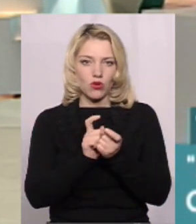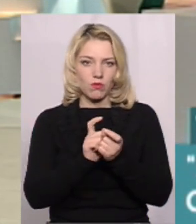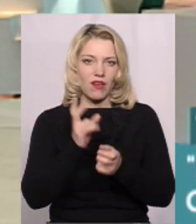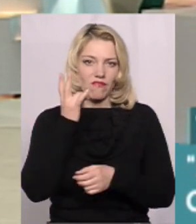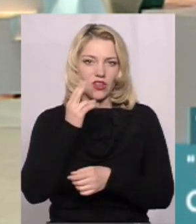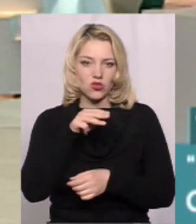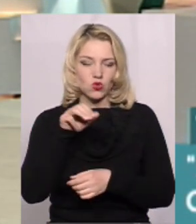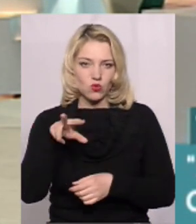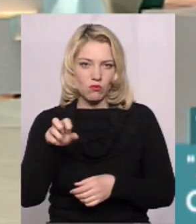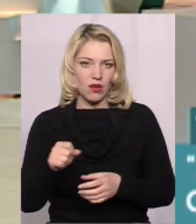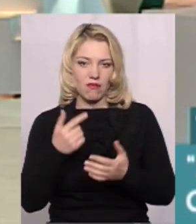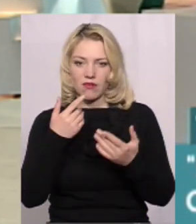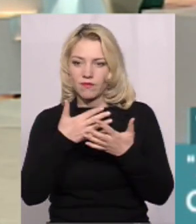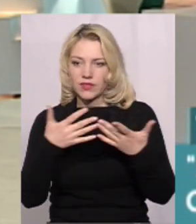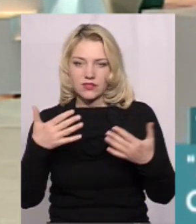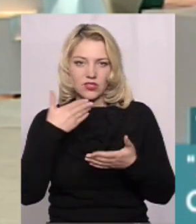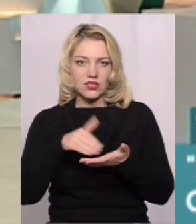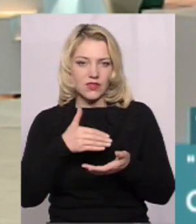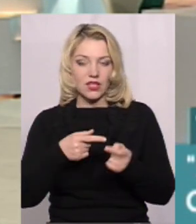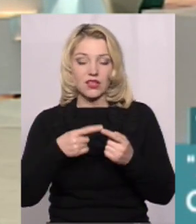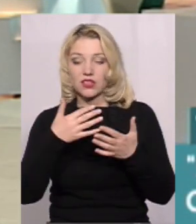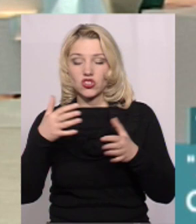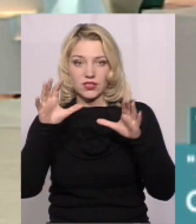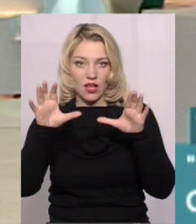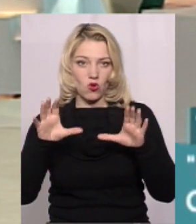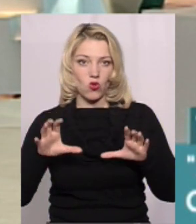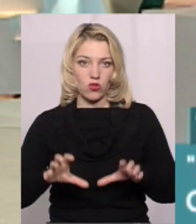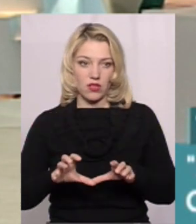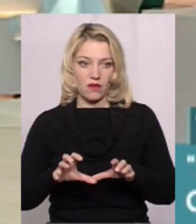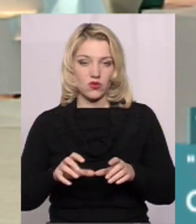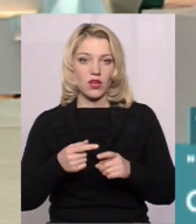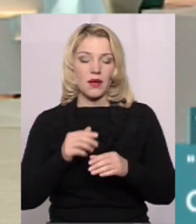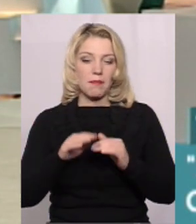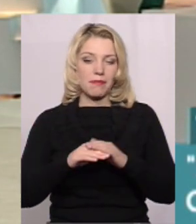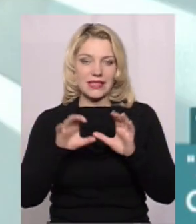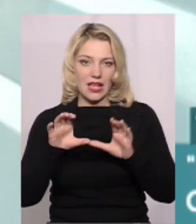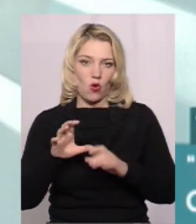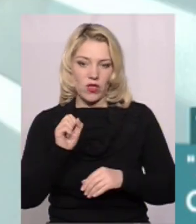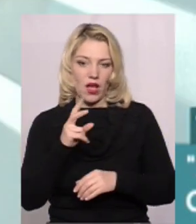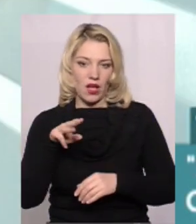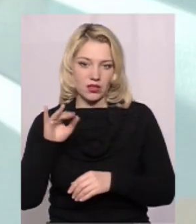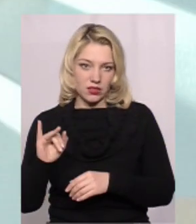Інші інструкції, інші, скажімо так, законодавчі та інші підзаконні акти